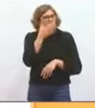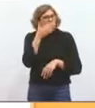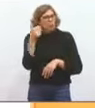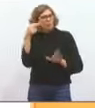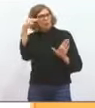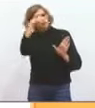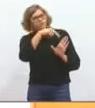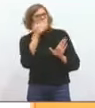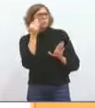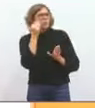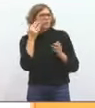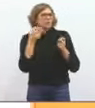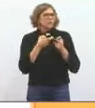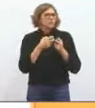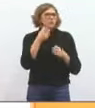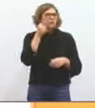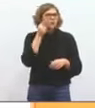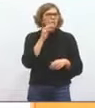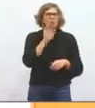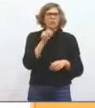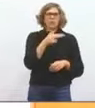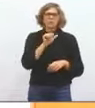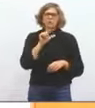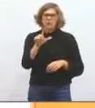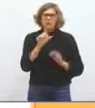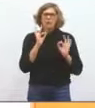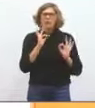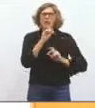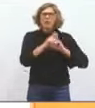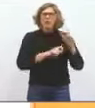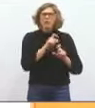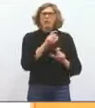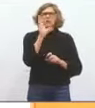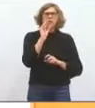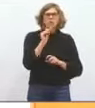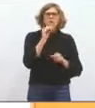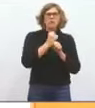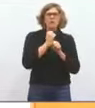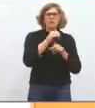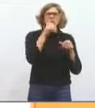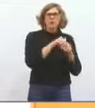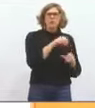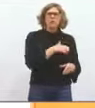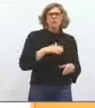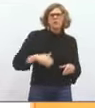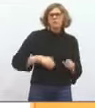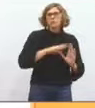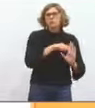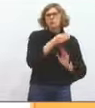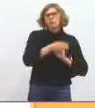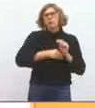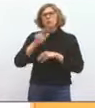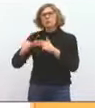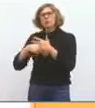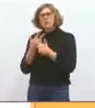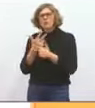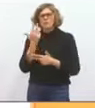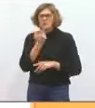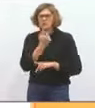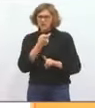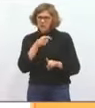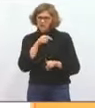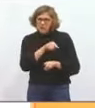gouvernance des personnels de la métropole et de la ville de Montpellier, mais je ne pense pas que ce soit là la possibilité de faire une économie,